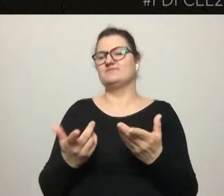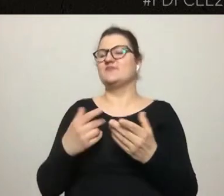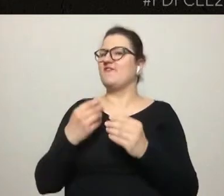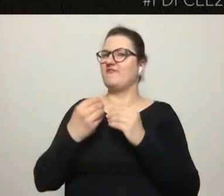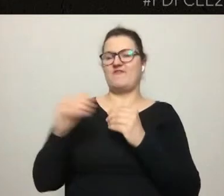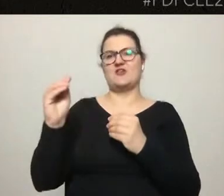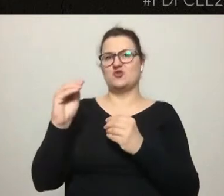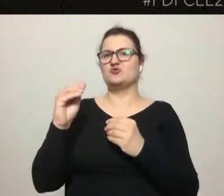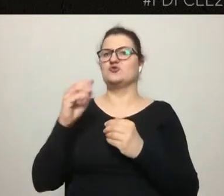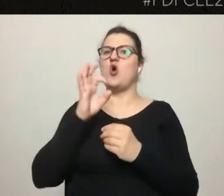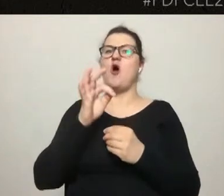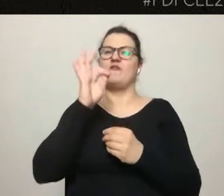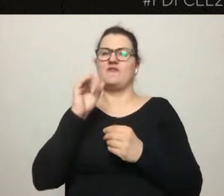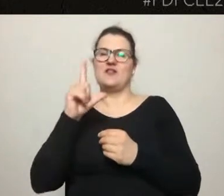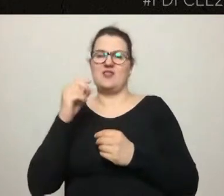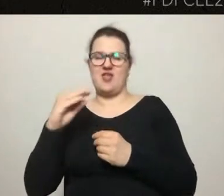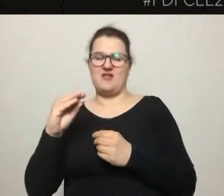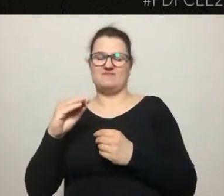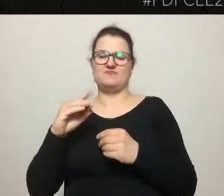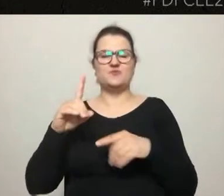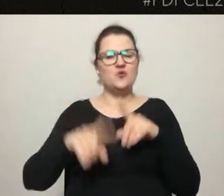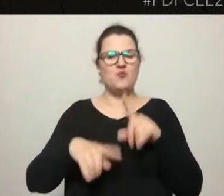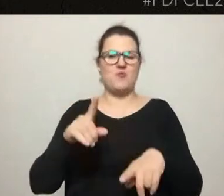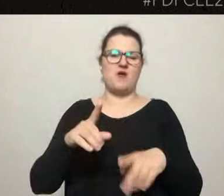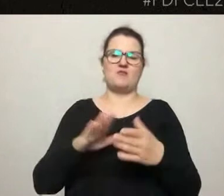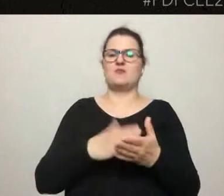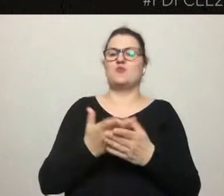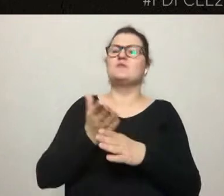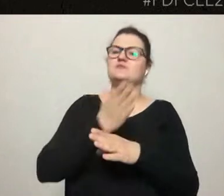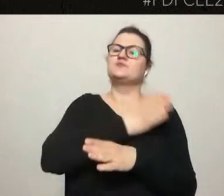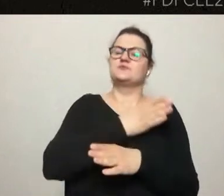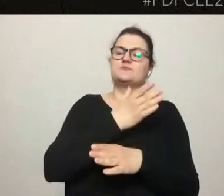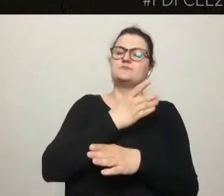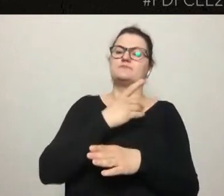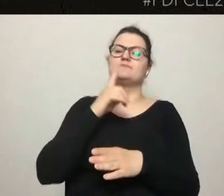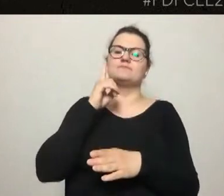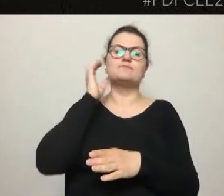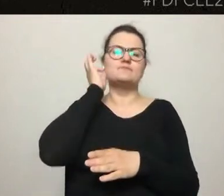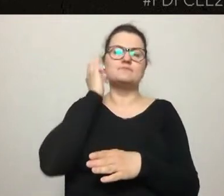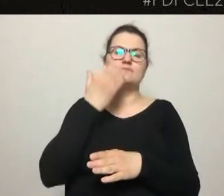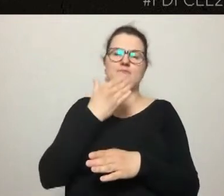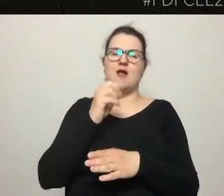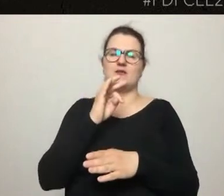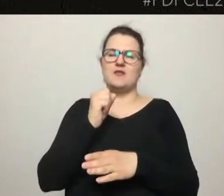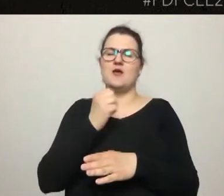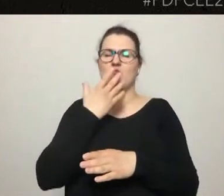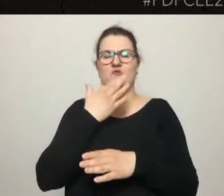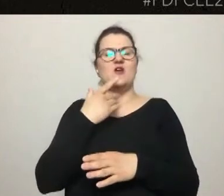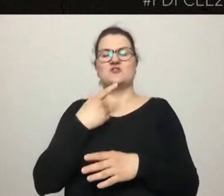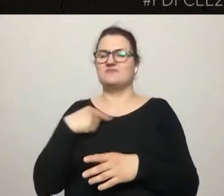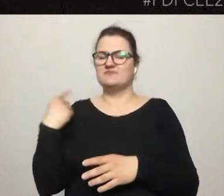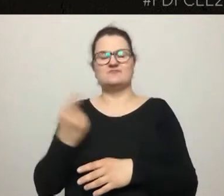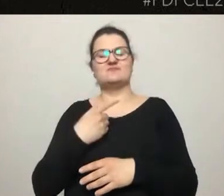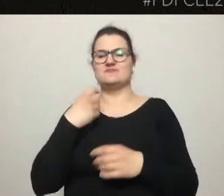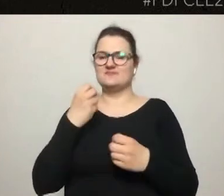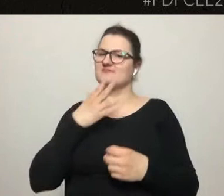jak nasza przedmówczyni i moderatorka panelu powiedziała, jesteśmy wielkimi zwolennikami kontaktów twarzą twarz. Uważamy,